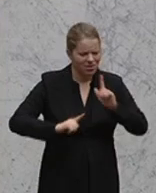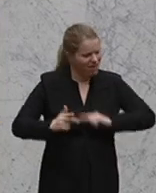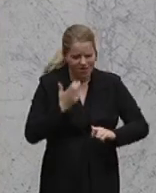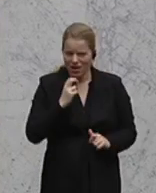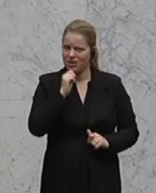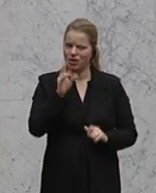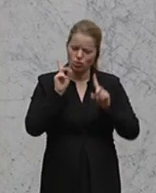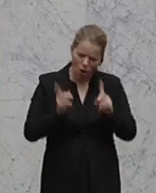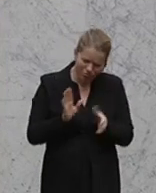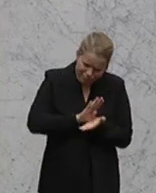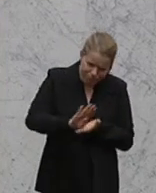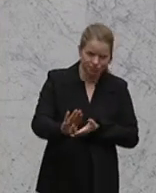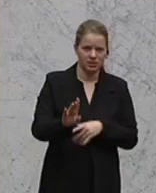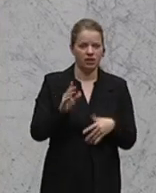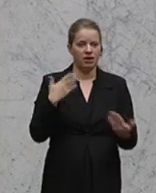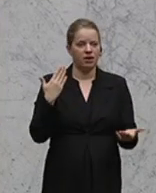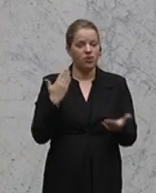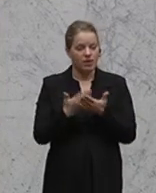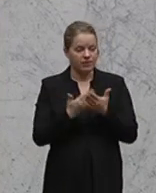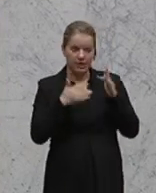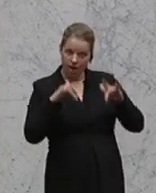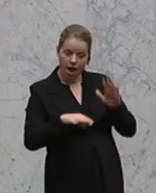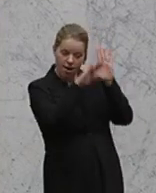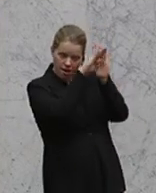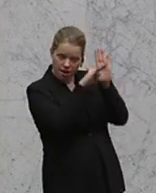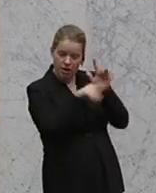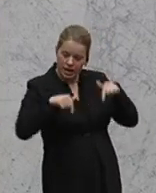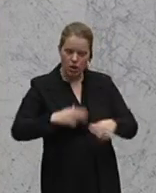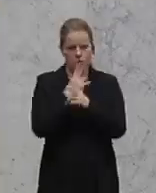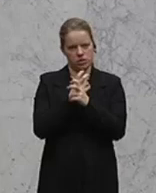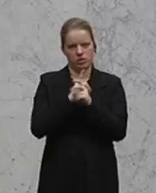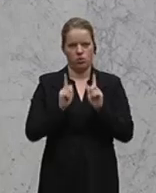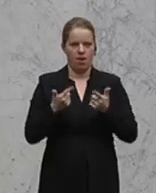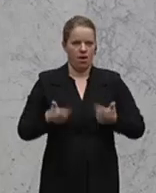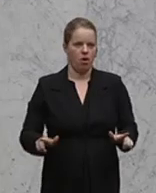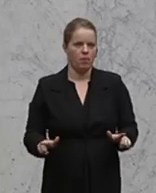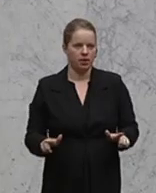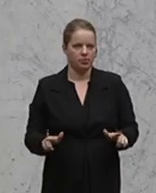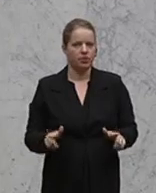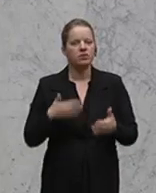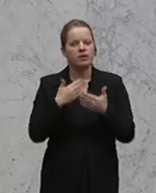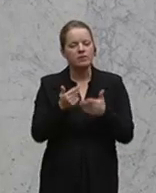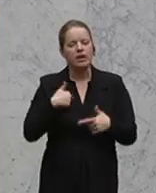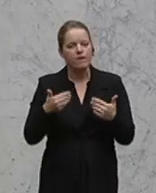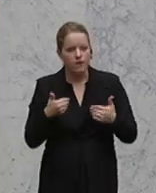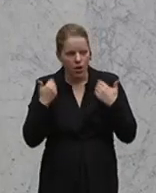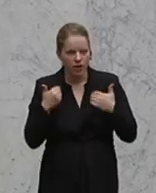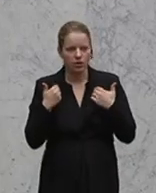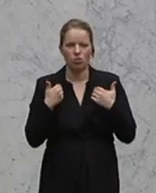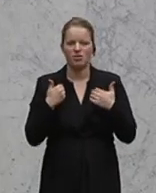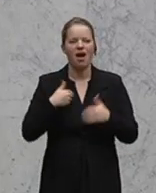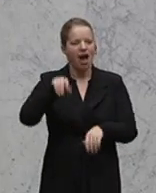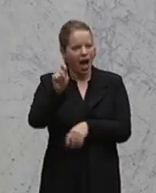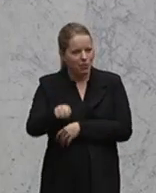ersparen, dass ich das unter sehr, sehr strengen Regeln hier in Österreich machen kann. Deswegen freue ich mich, und ich glaube, die Abgeordnete